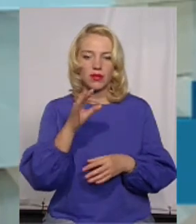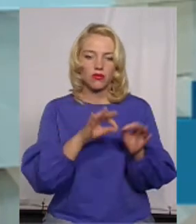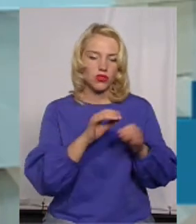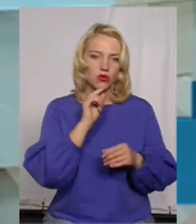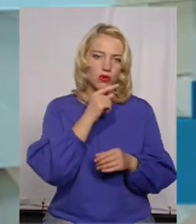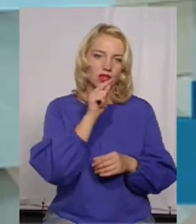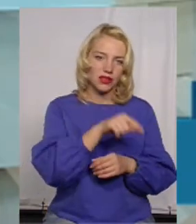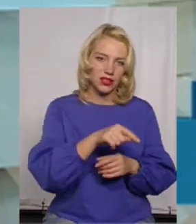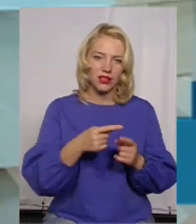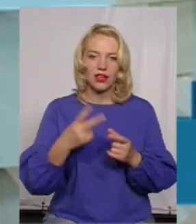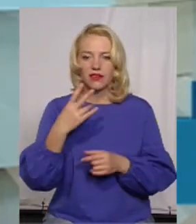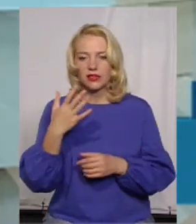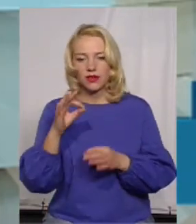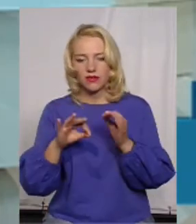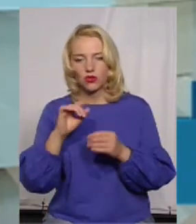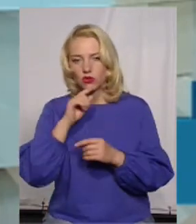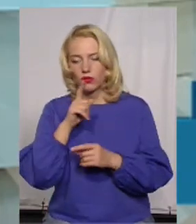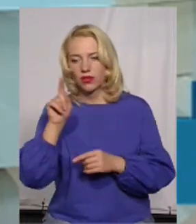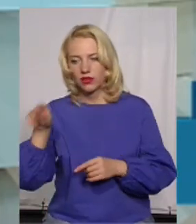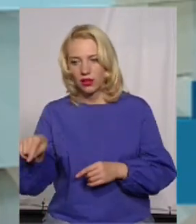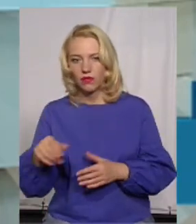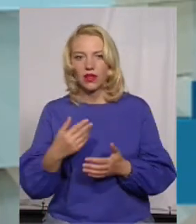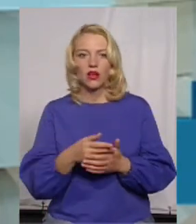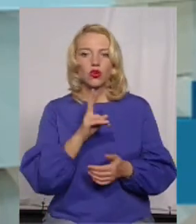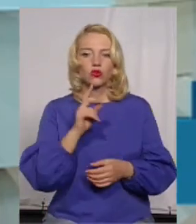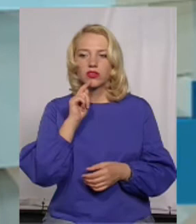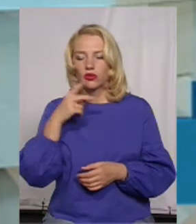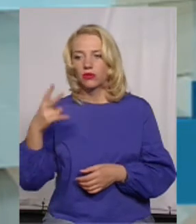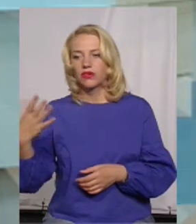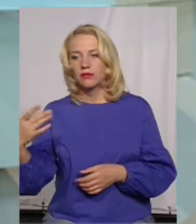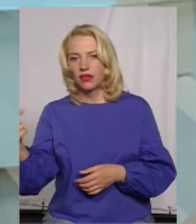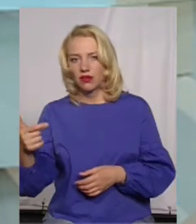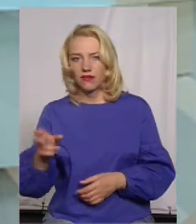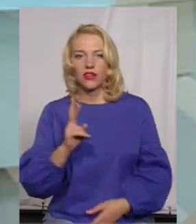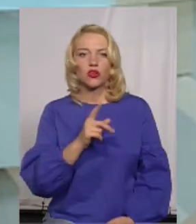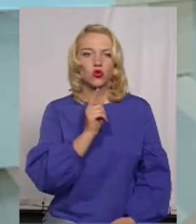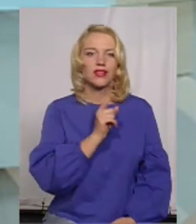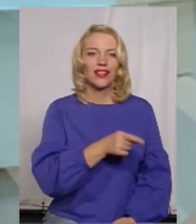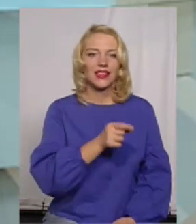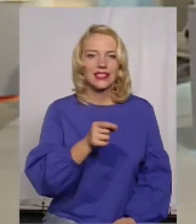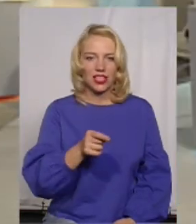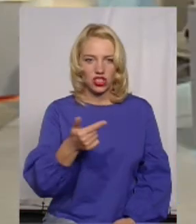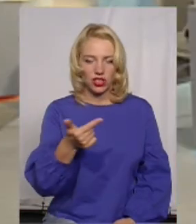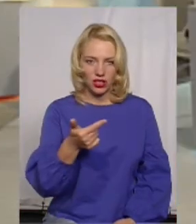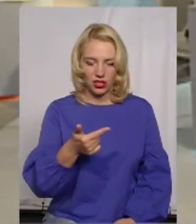що ті, що ті. Ну, хтось зекономить 25% – 25 гривень, а хтось зекономить 2,5 тисячі гривень.